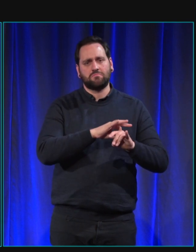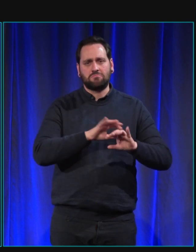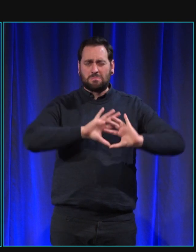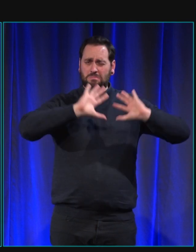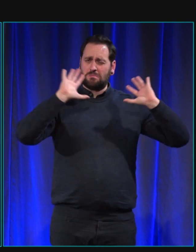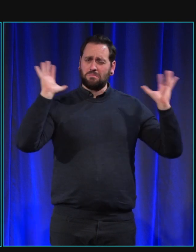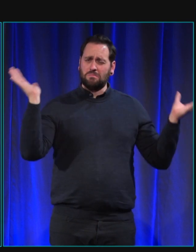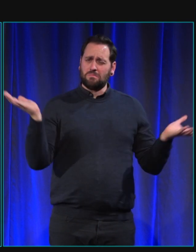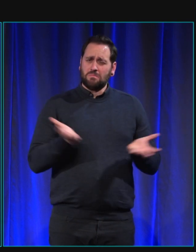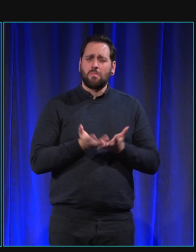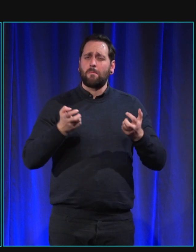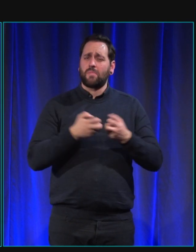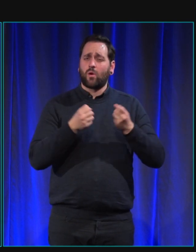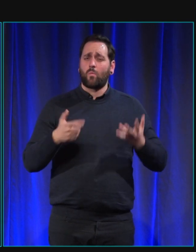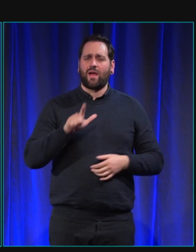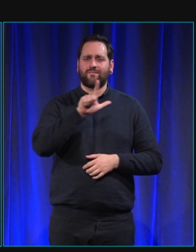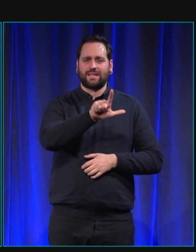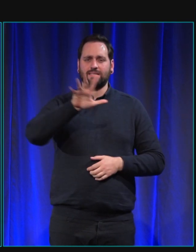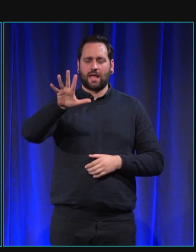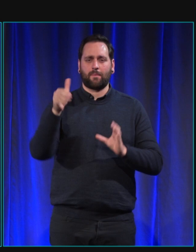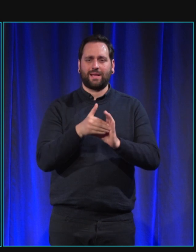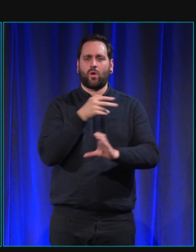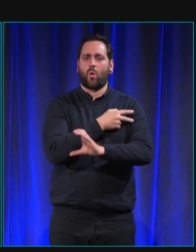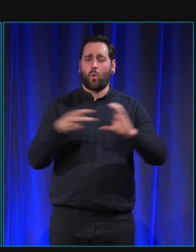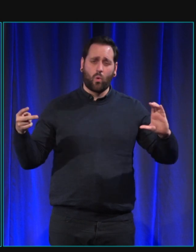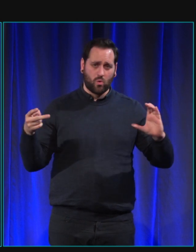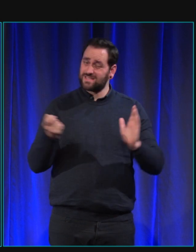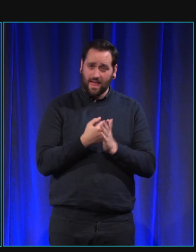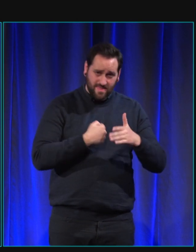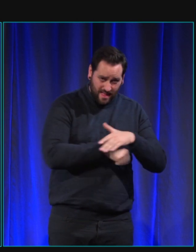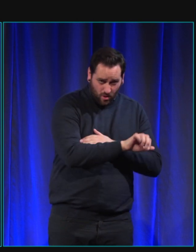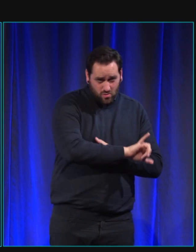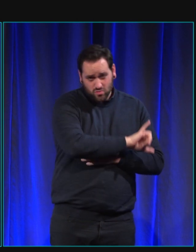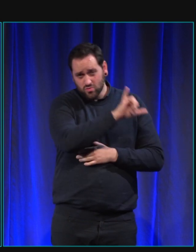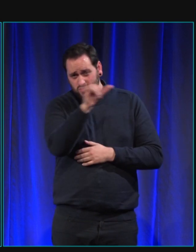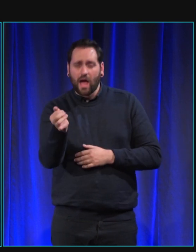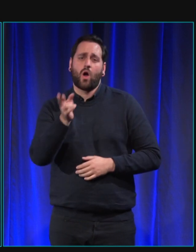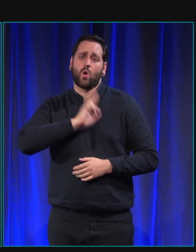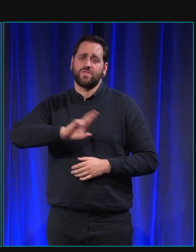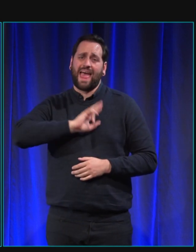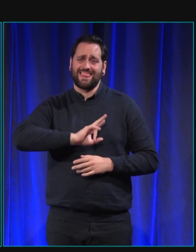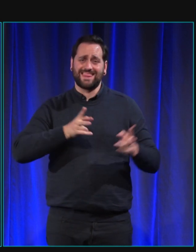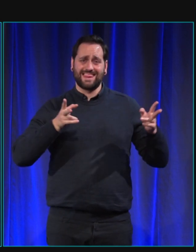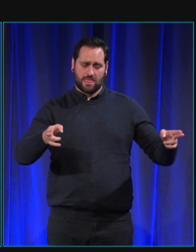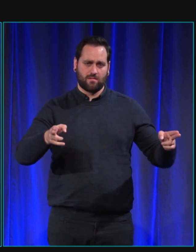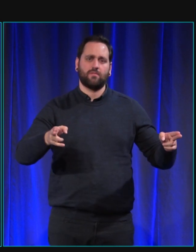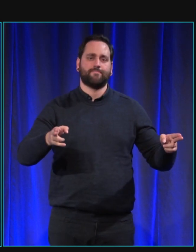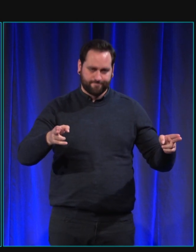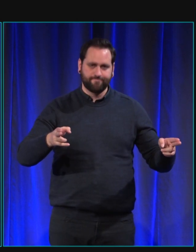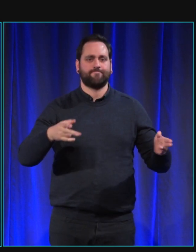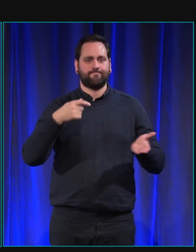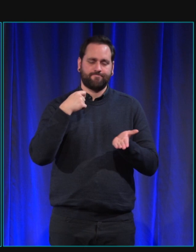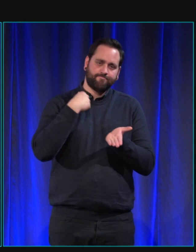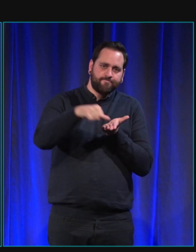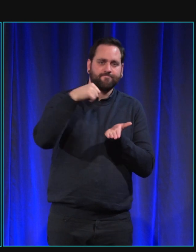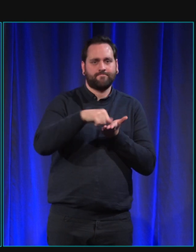ce prix comprend de la naissance jusqu'à la mise à la retraite parce qu'effectivement il y a quand même bon des soins médicaux jusqu